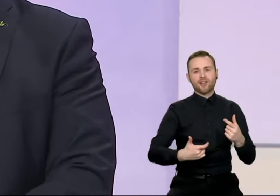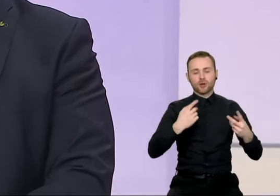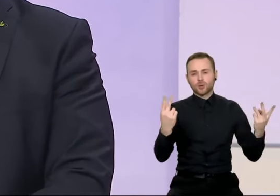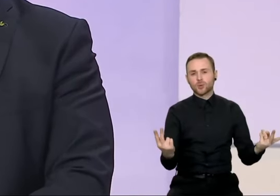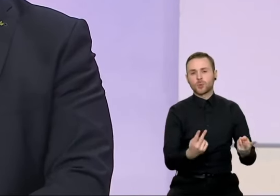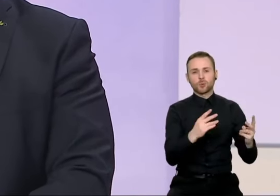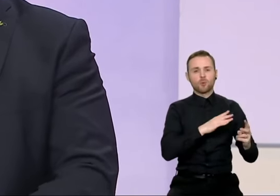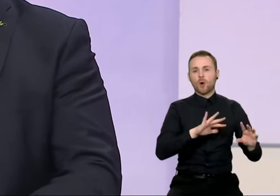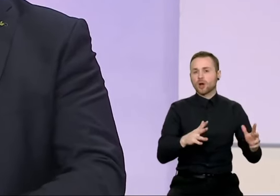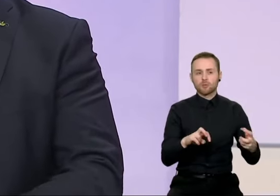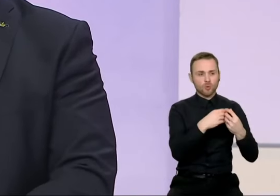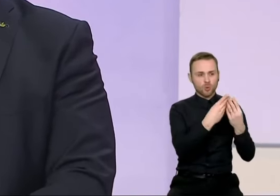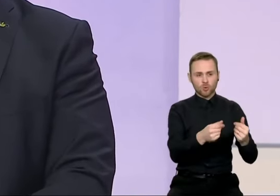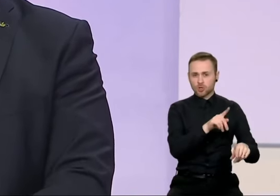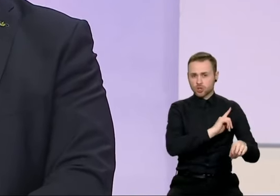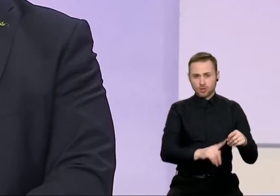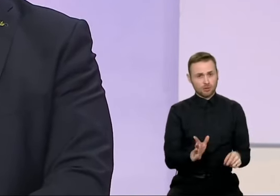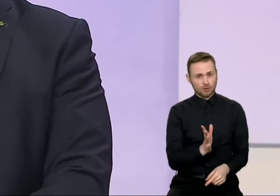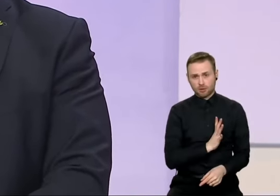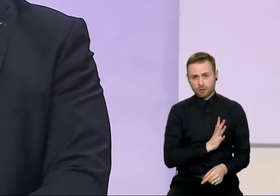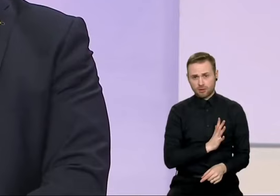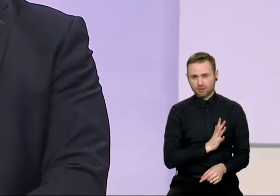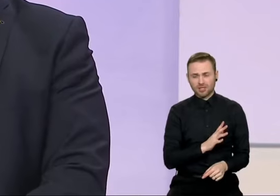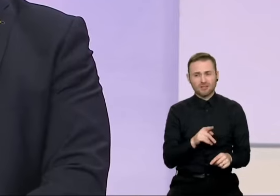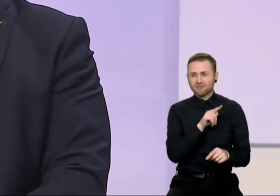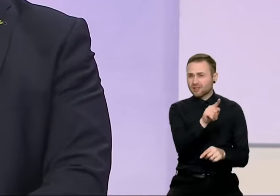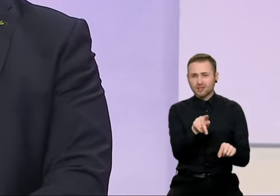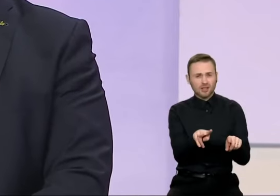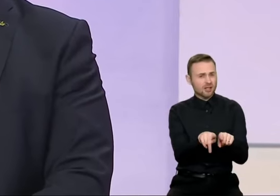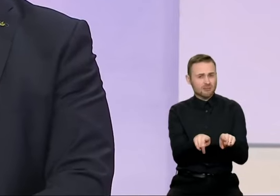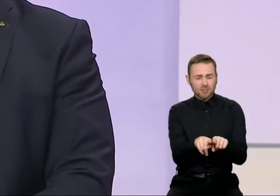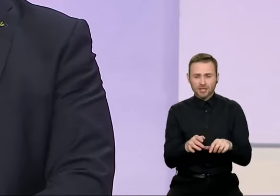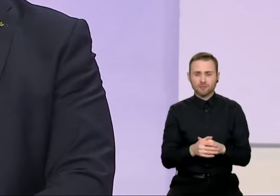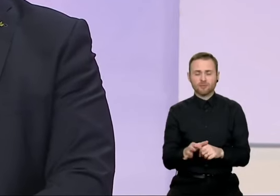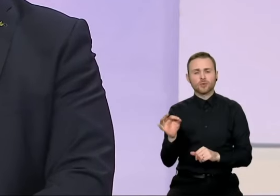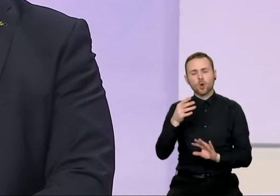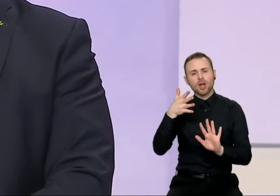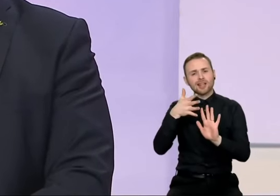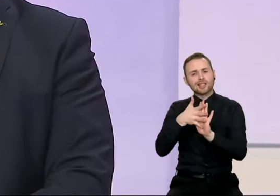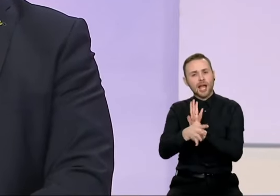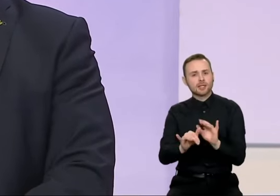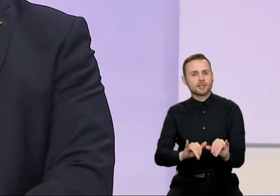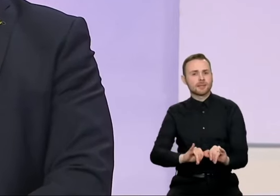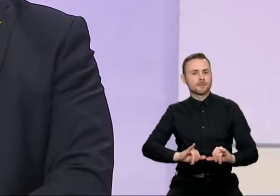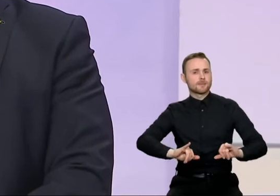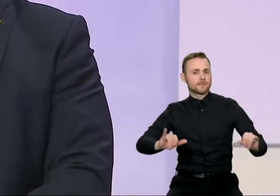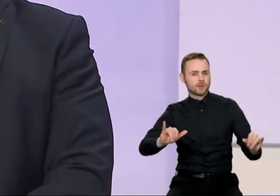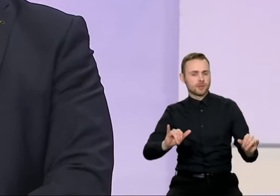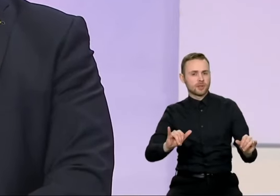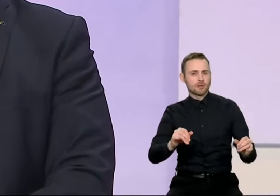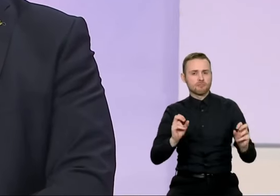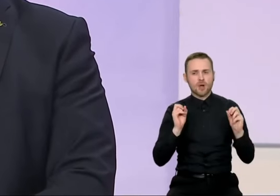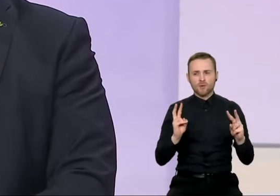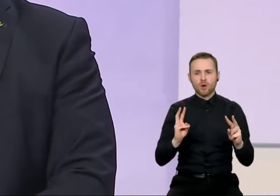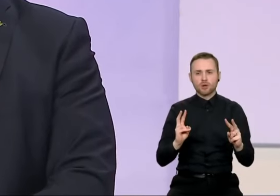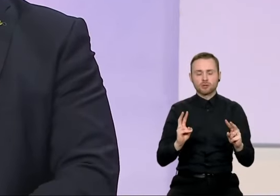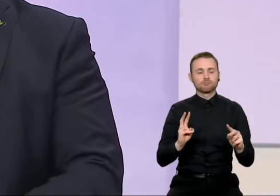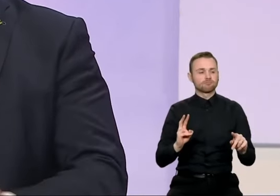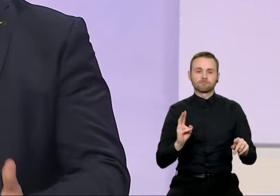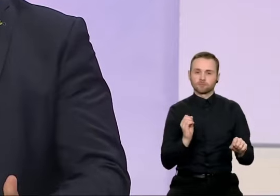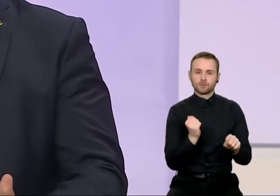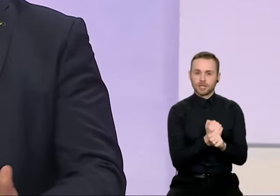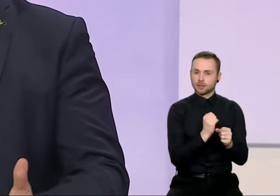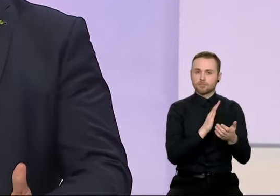Atsakymas, jeigu konkrečiai dėlas travo dėl radiacinės saugos, tai be abejo, turėtų būti planas ir turėtų jisai būti žinomas